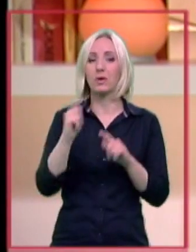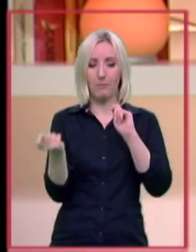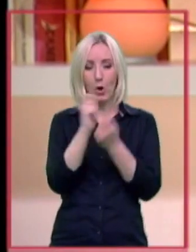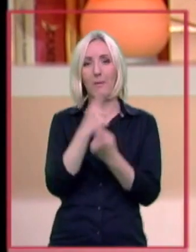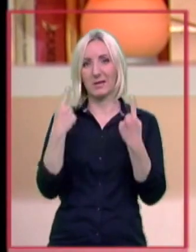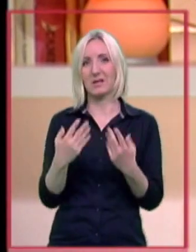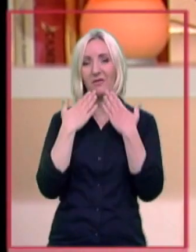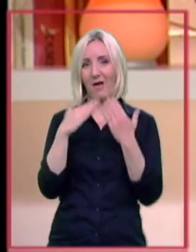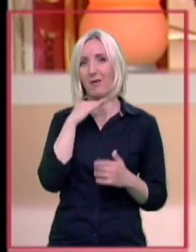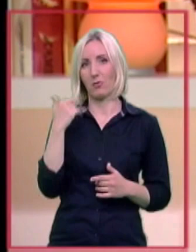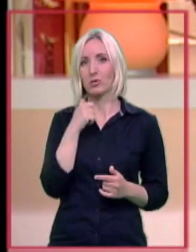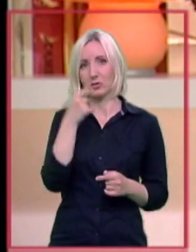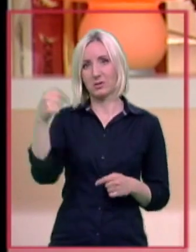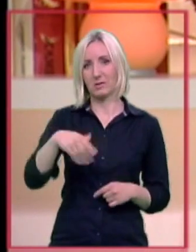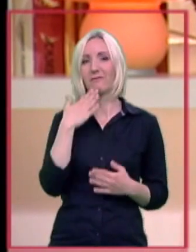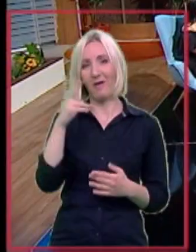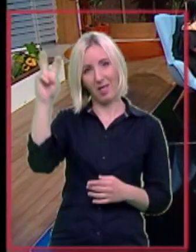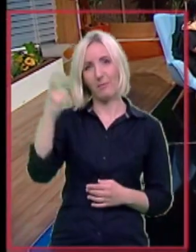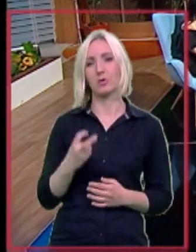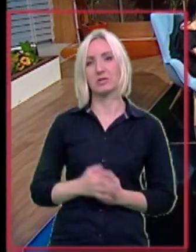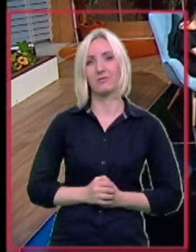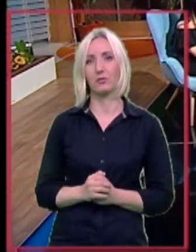mnogo što ste nam deli. Hvala vam na pozivu.